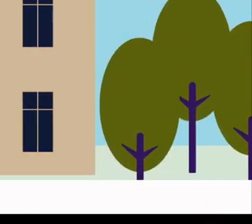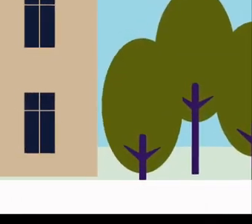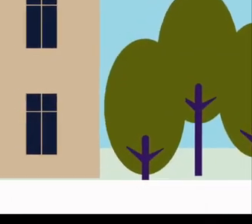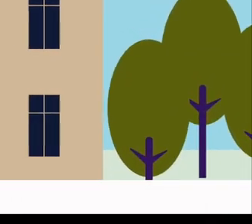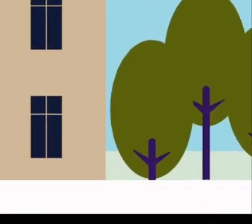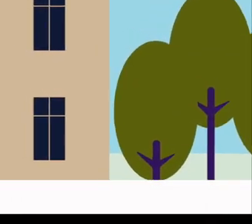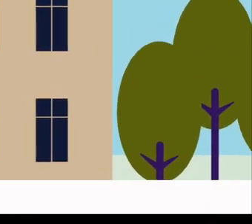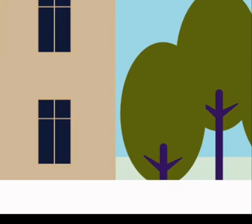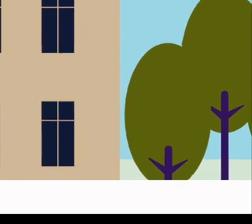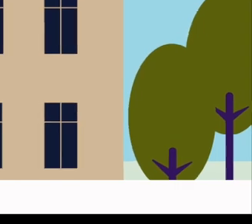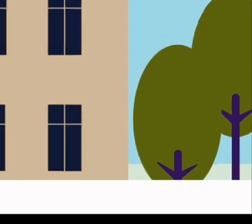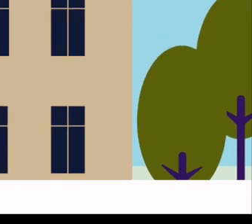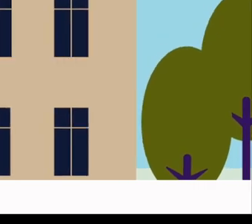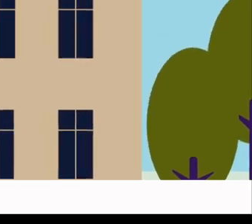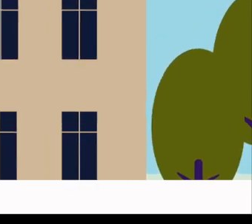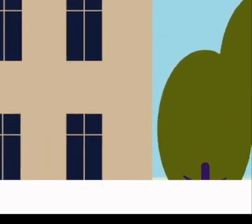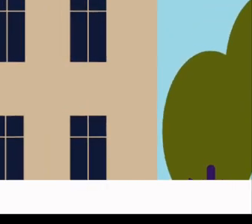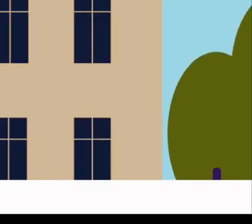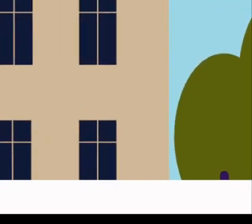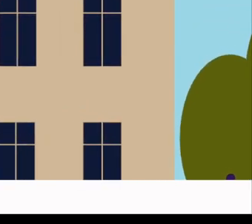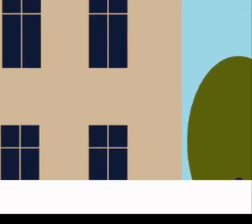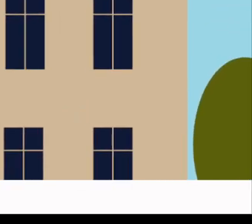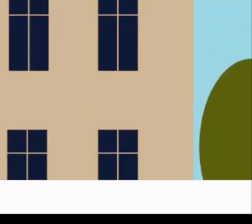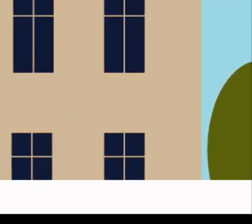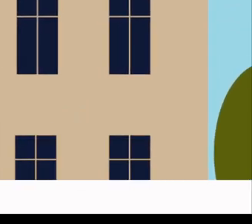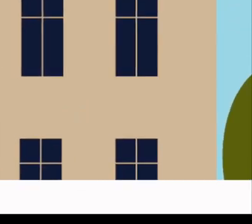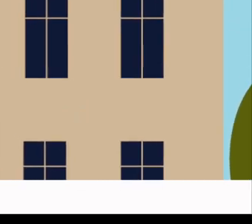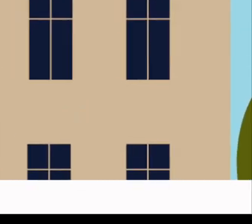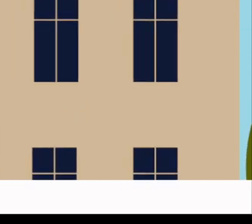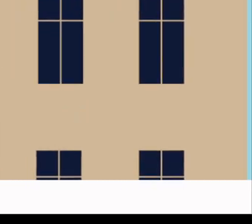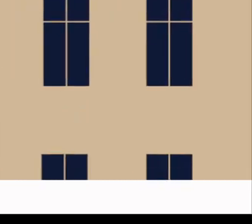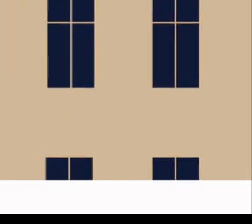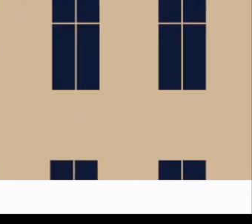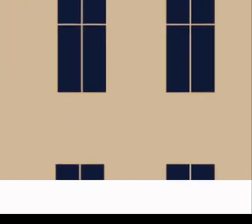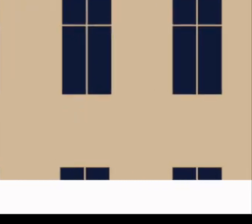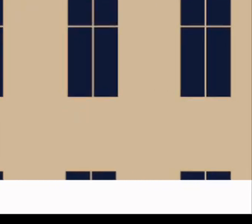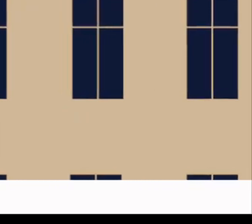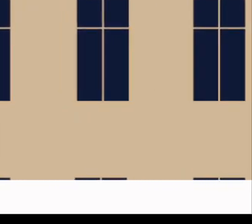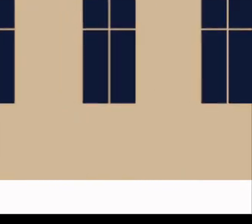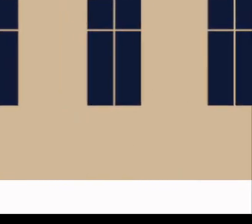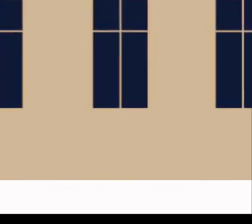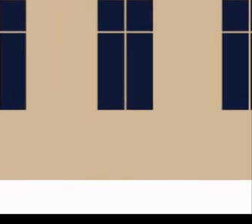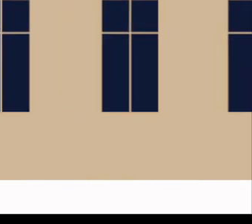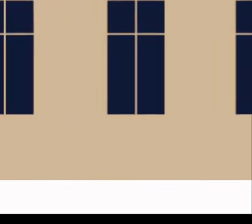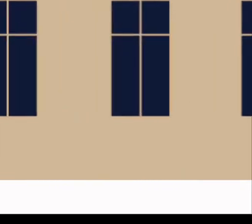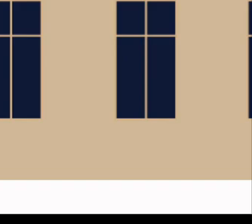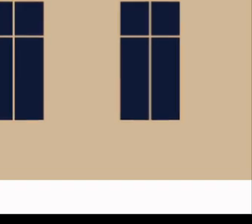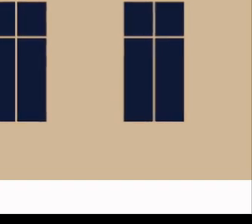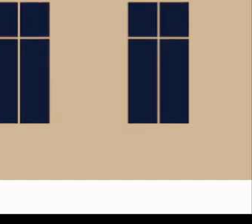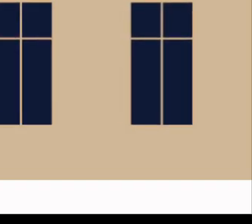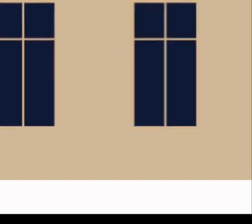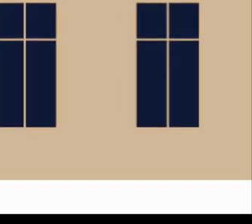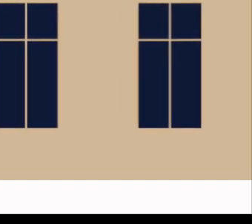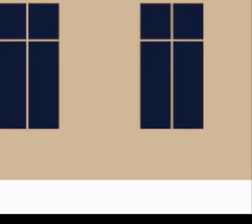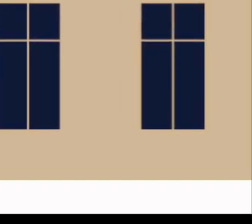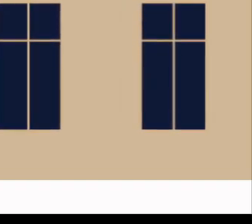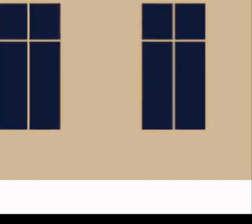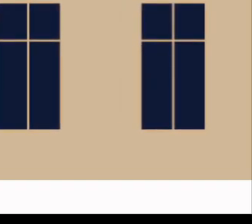-titrage